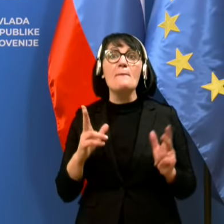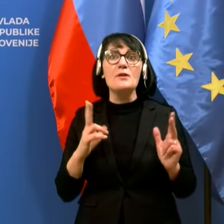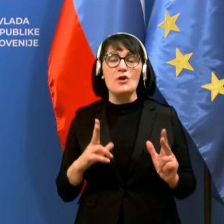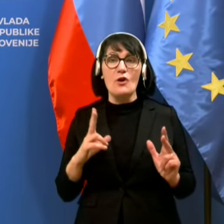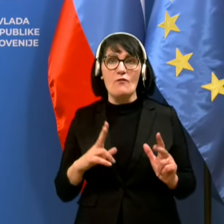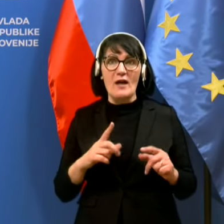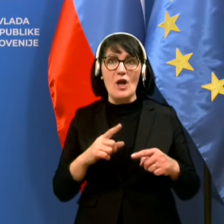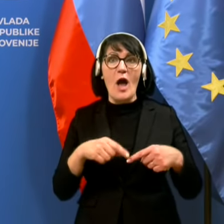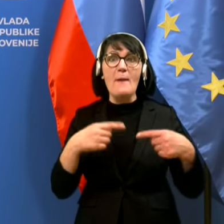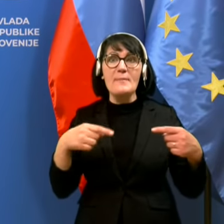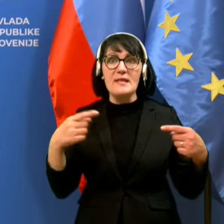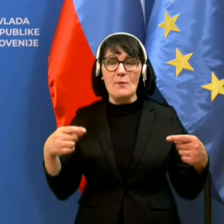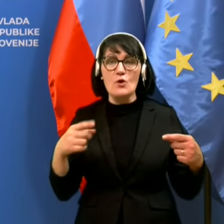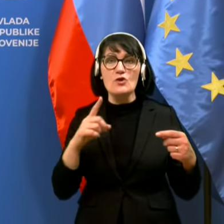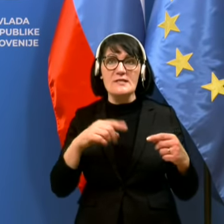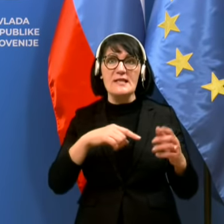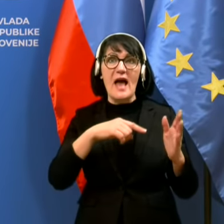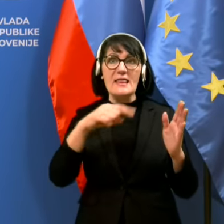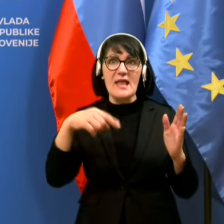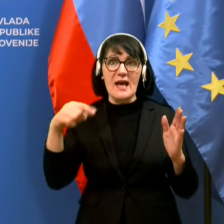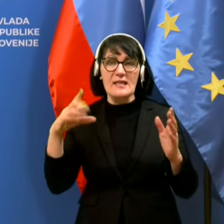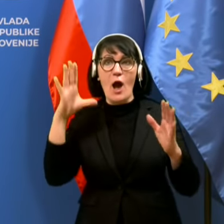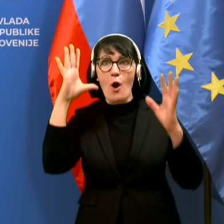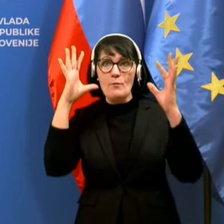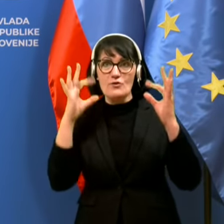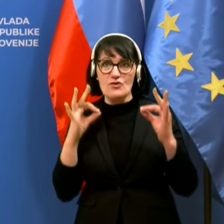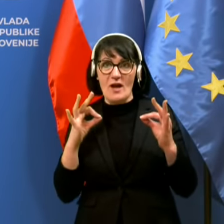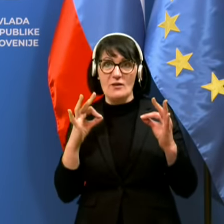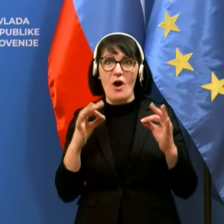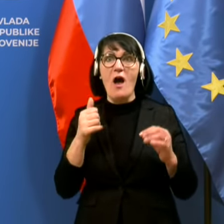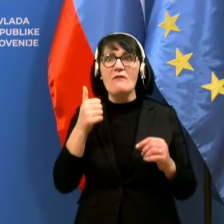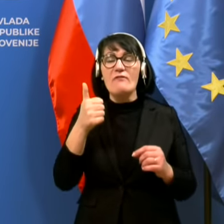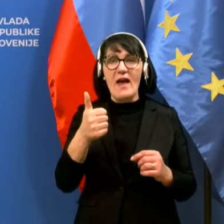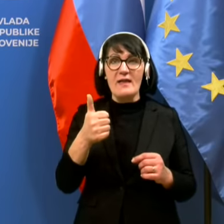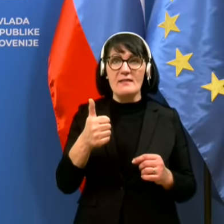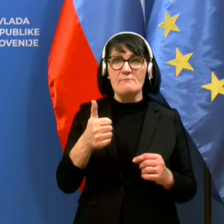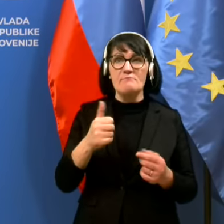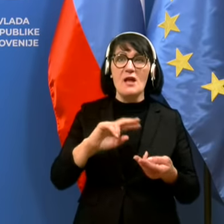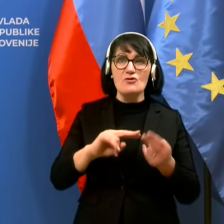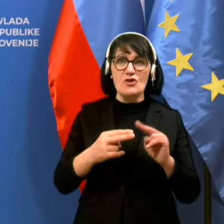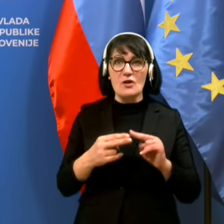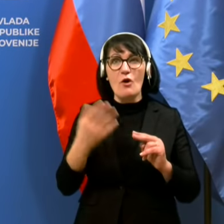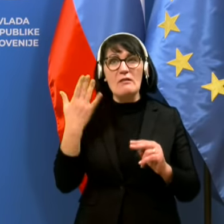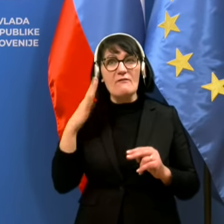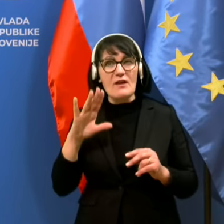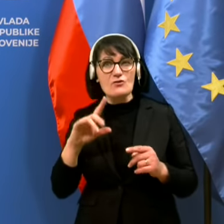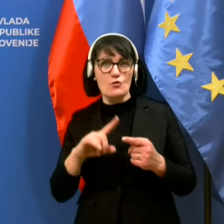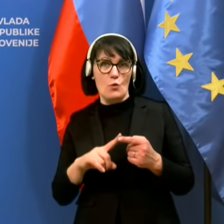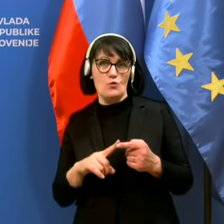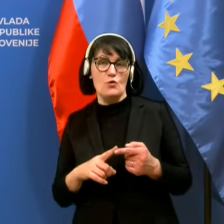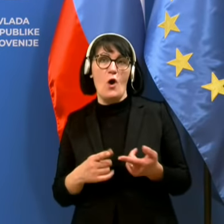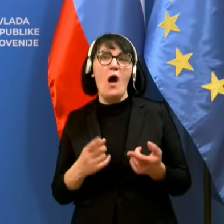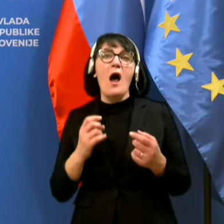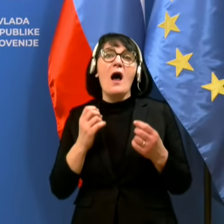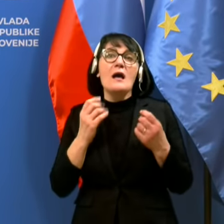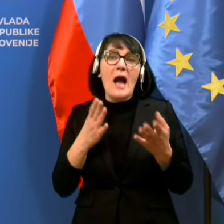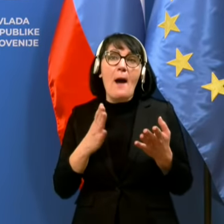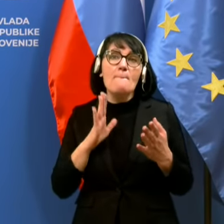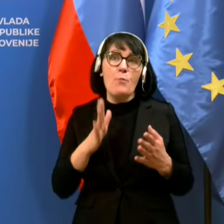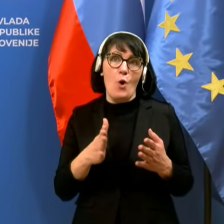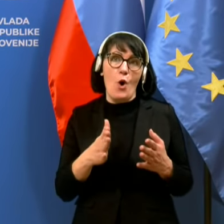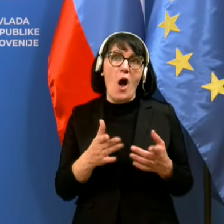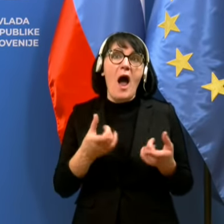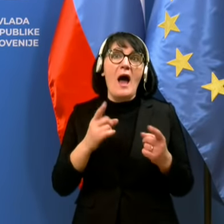izvidika epistroke, tista njihanja so ponavadi v enem trendu, ki ne veš točno zdaj, kam gre, ali pa